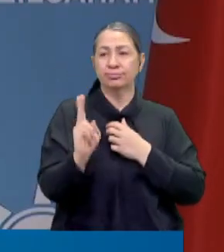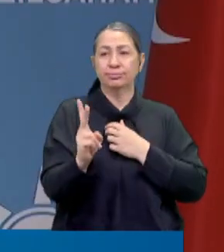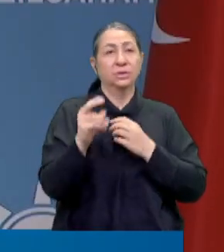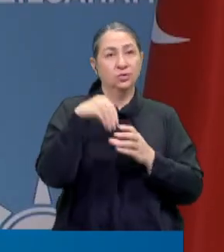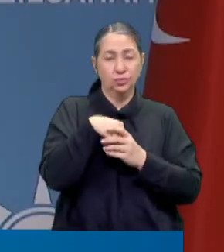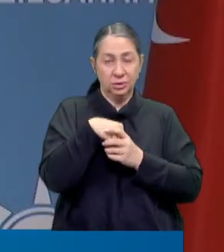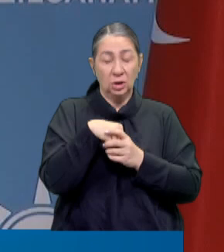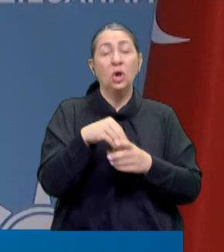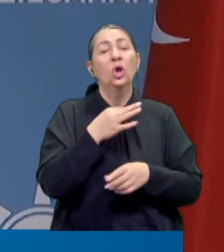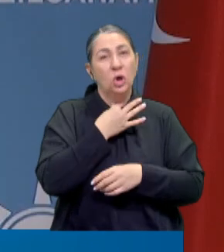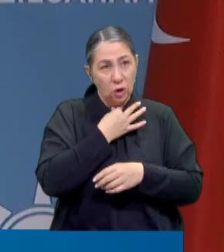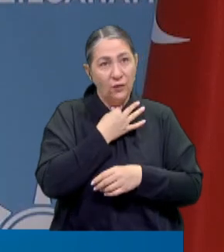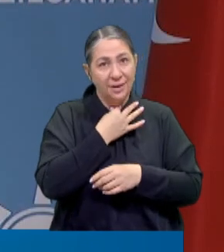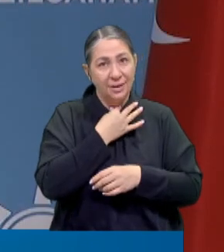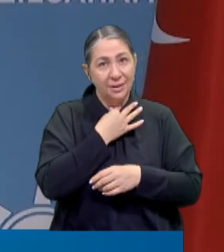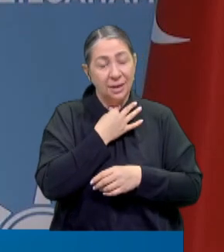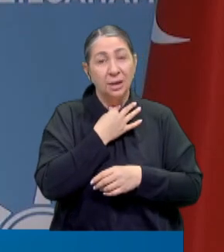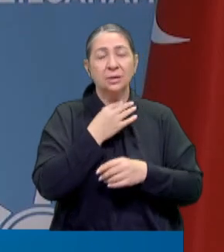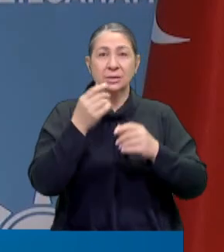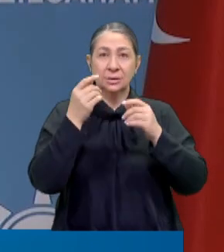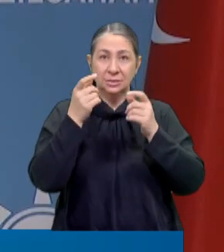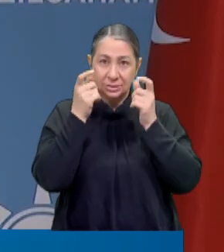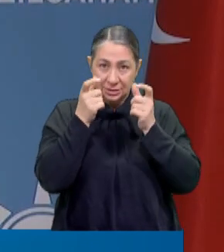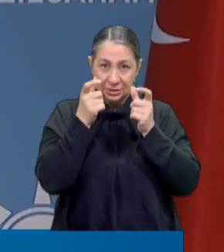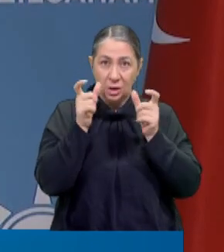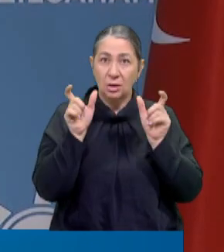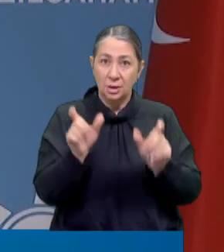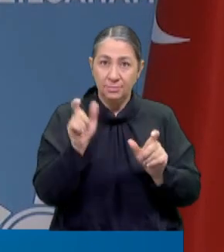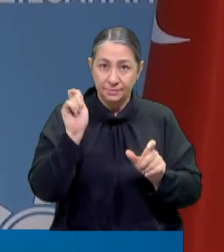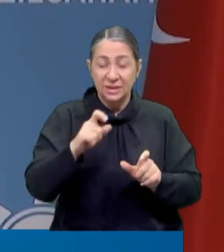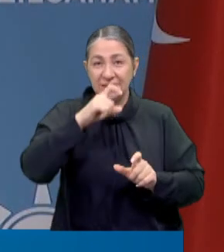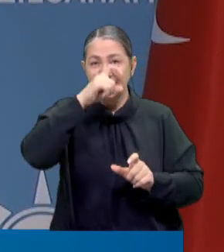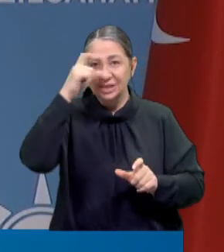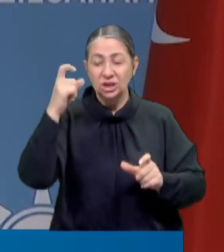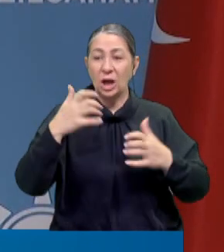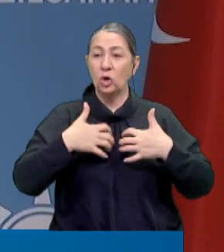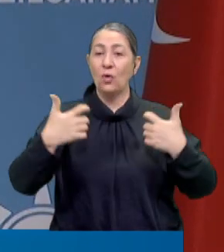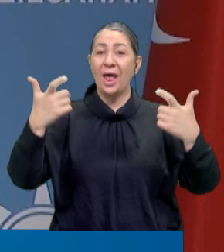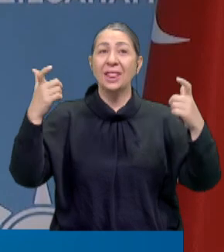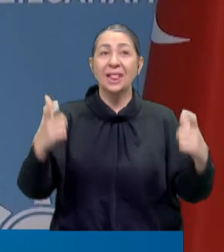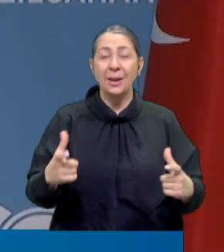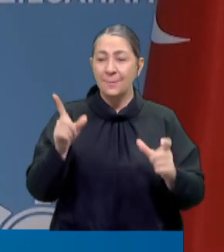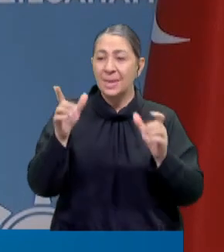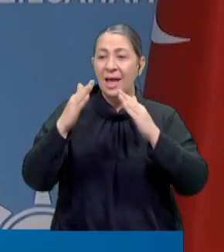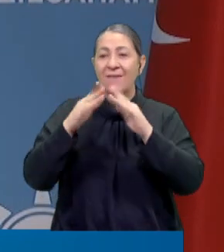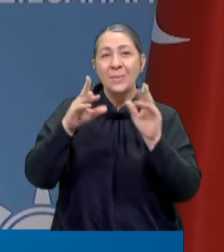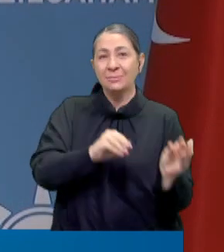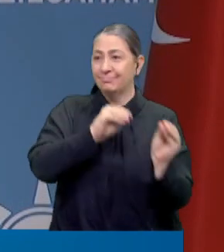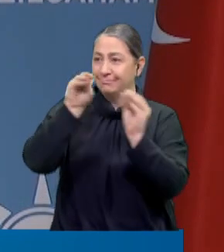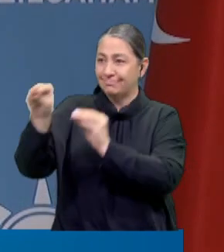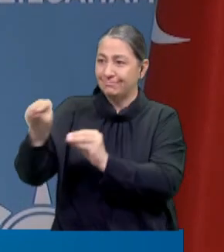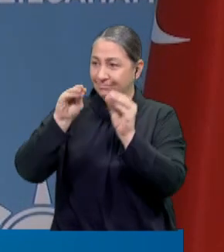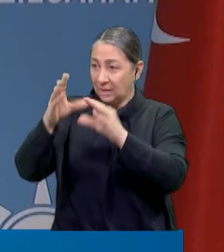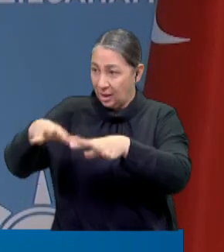lütfen ön olun sıcak ve güvenli barınaklar kurarak